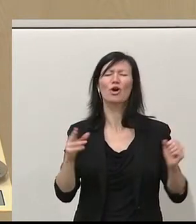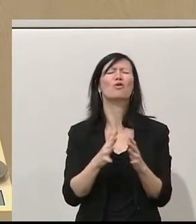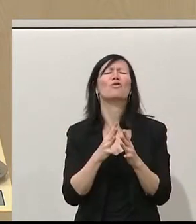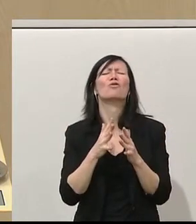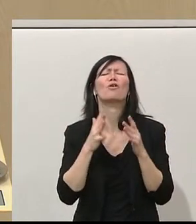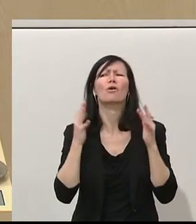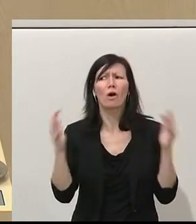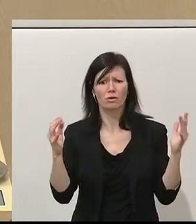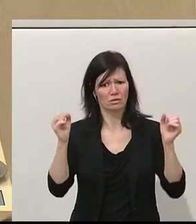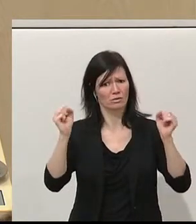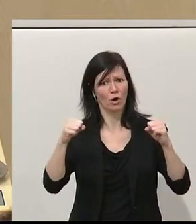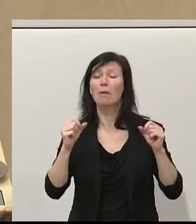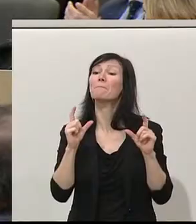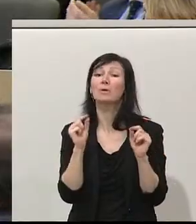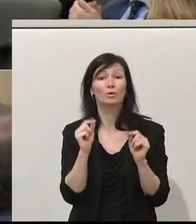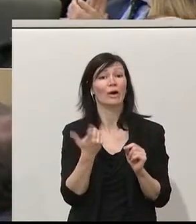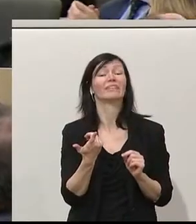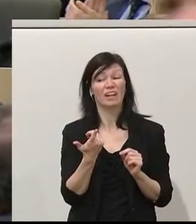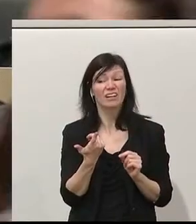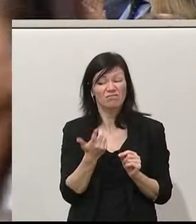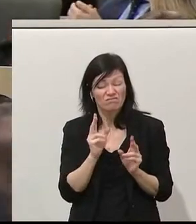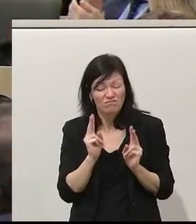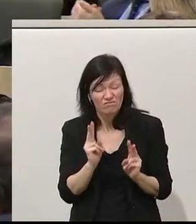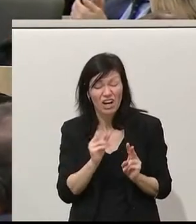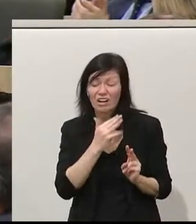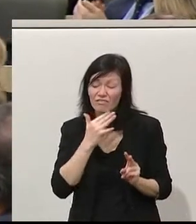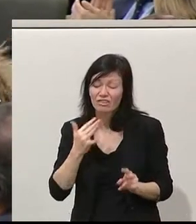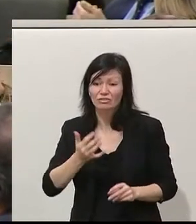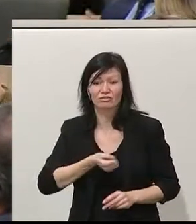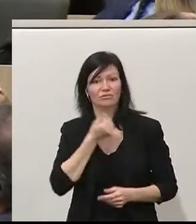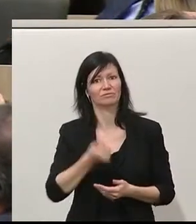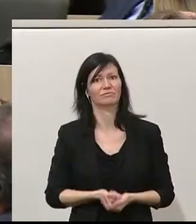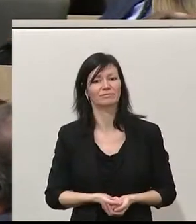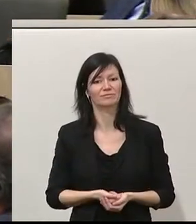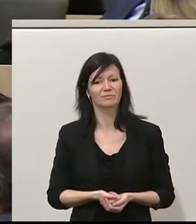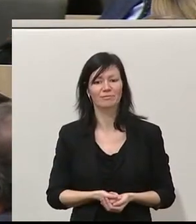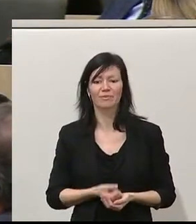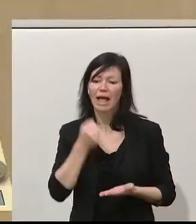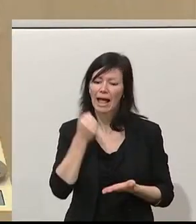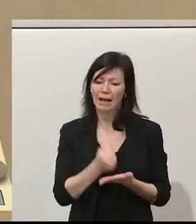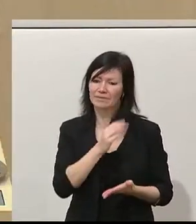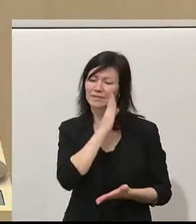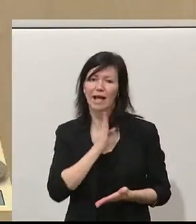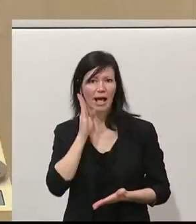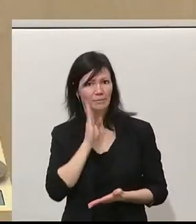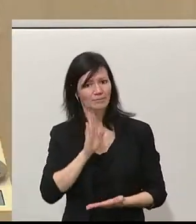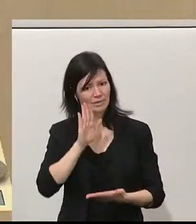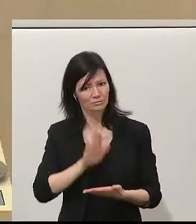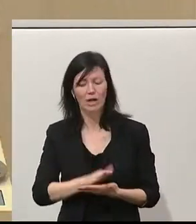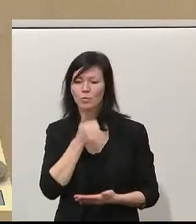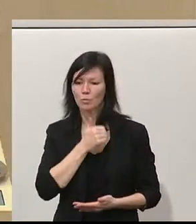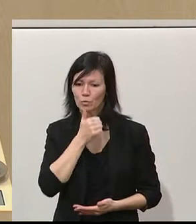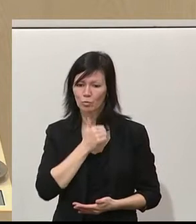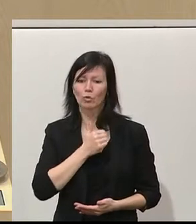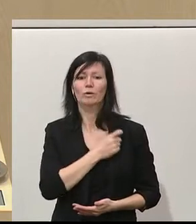Amtsgeheimnis fällt, dafür sind wir Grüne die Garantie. Grün macht